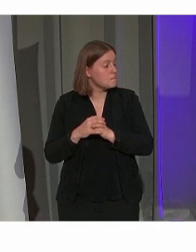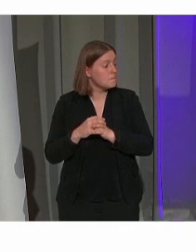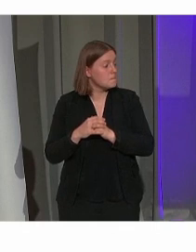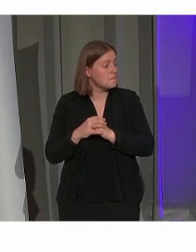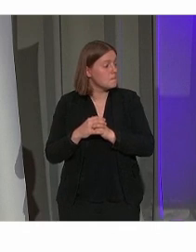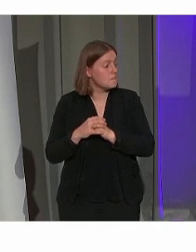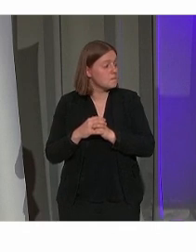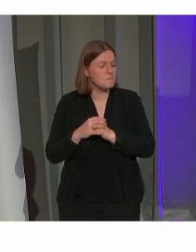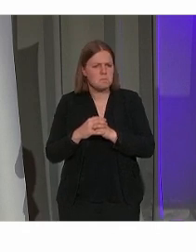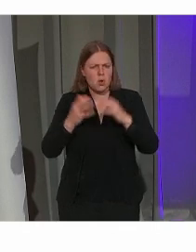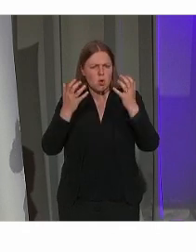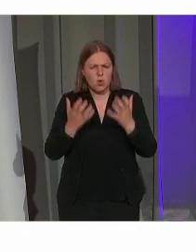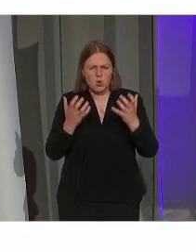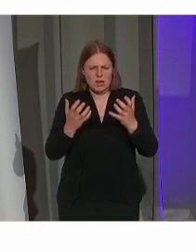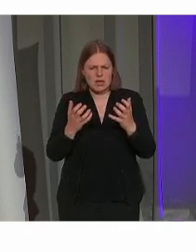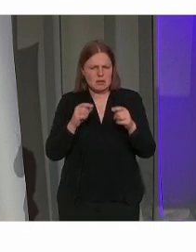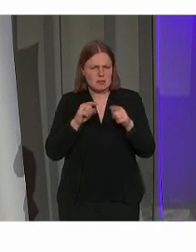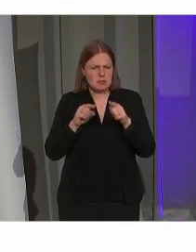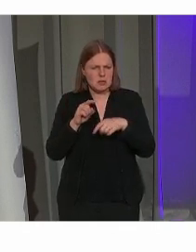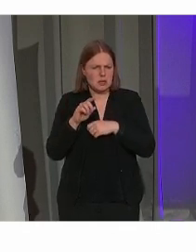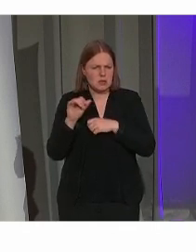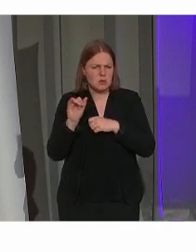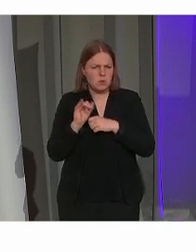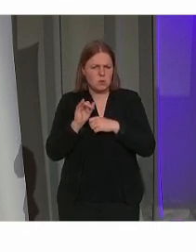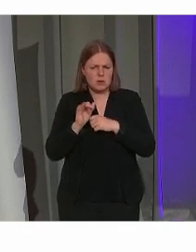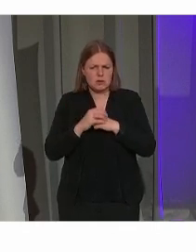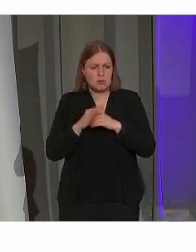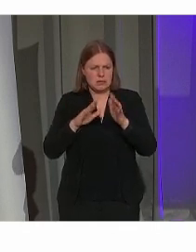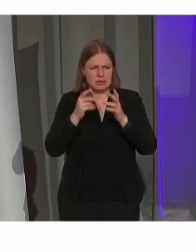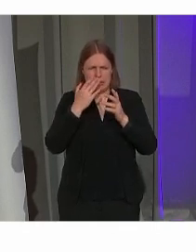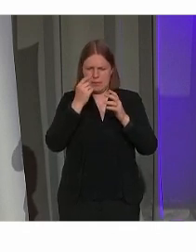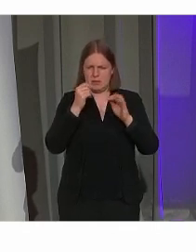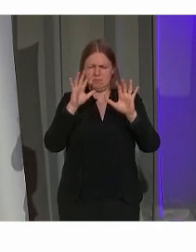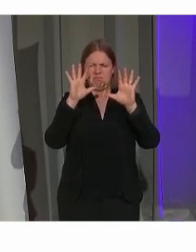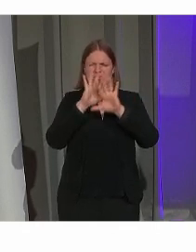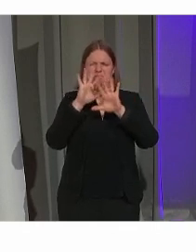Wat dat dan concreet betekent, dat klinkt altijd misschien redelijk abstract.